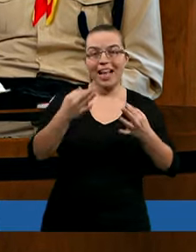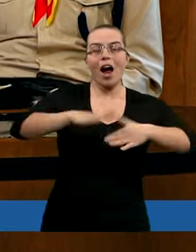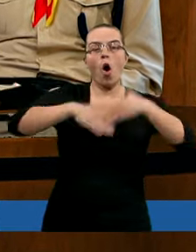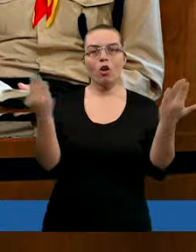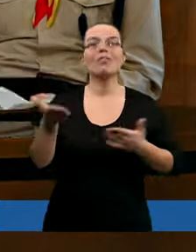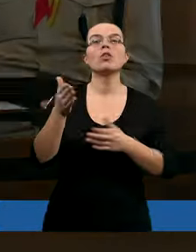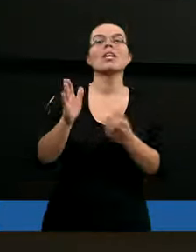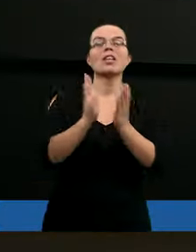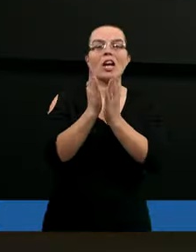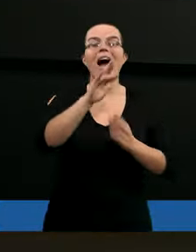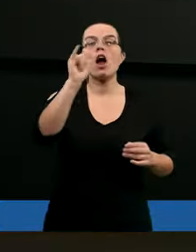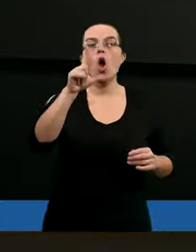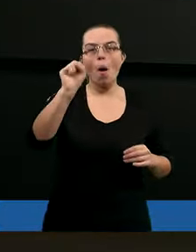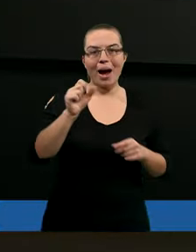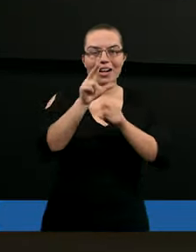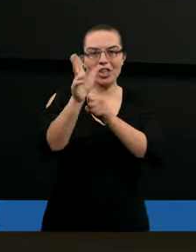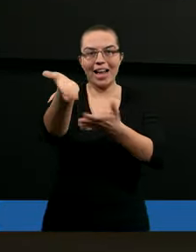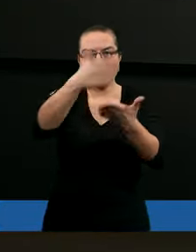trzynasty rozdział Księgi Joba.